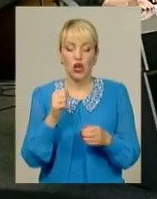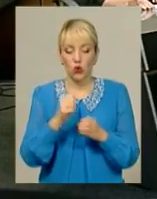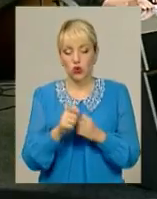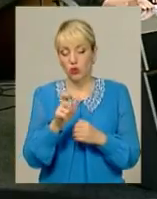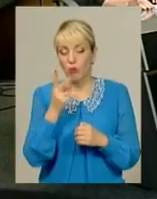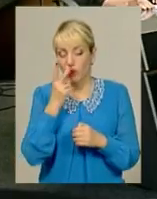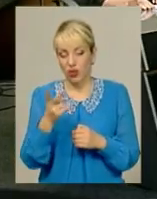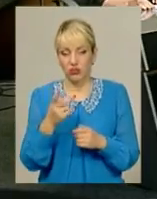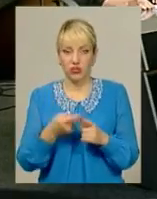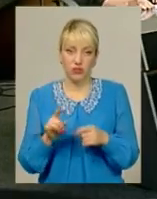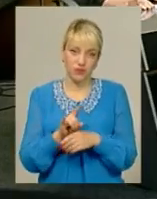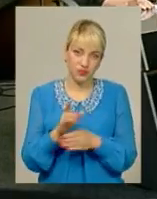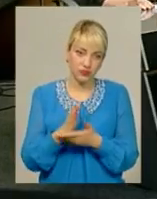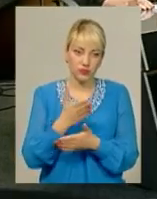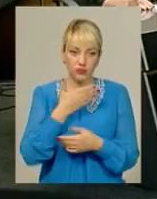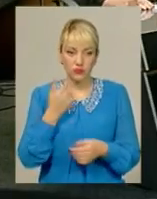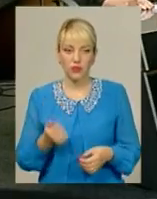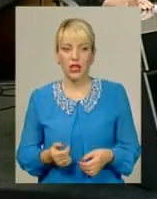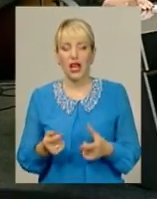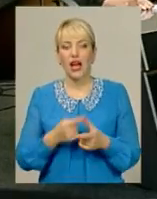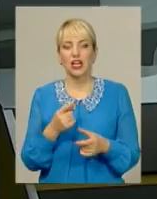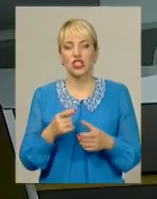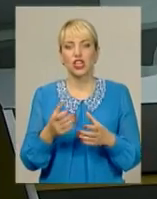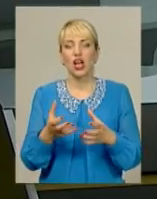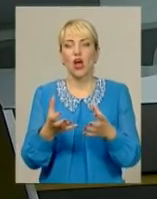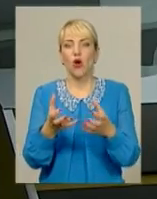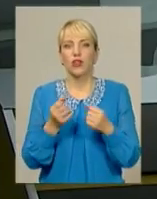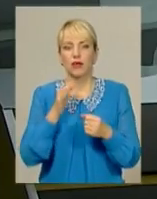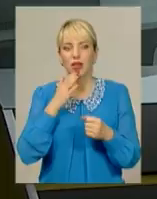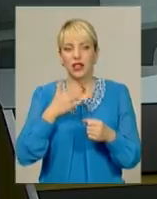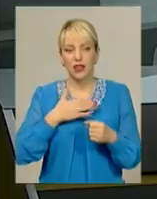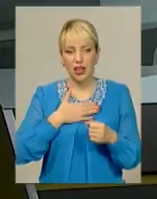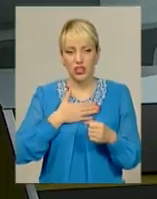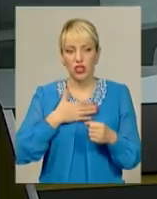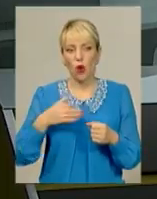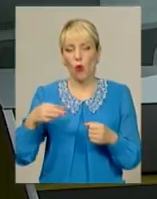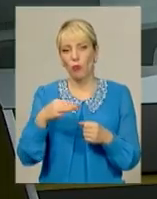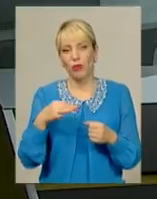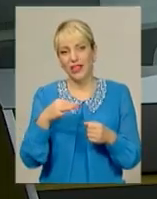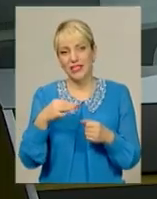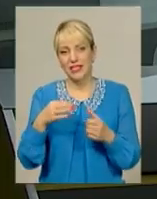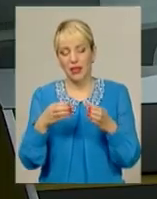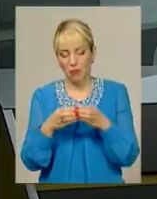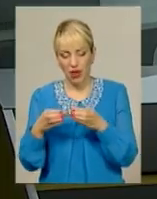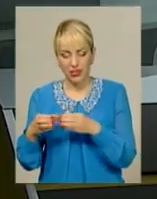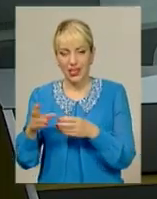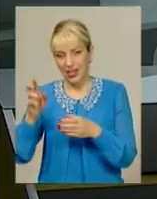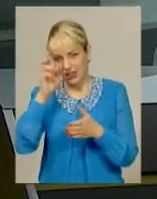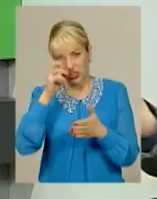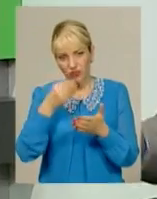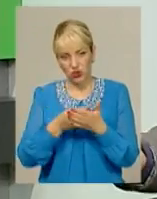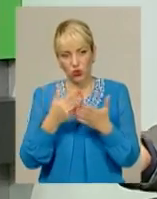голосуватиме за ту чи іншу партію. А чи отримали наші обласні осередки партії державне фінансування вже? Якщо їхні